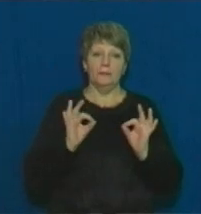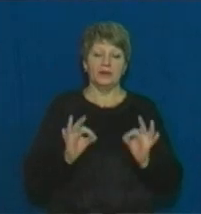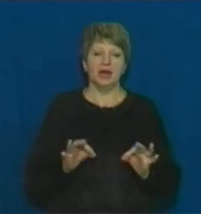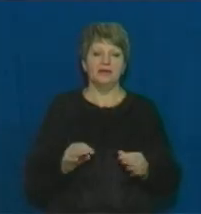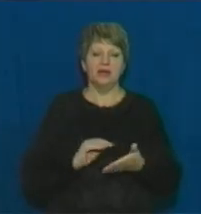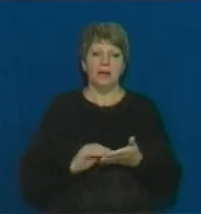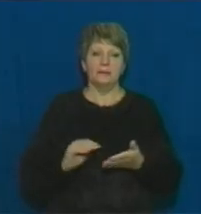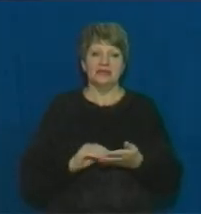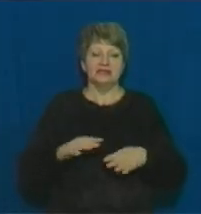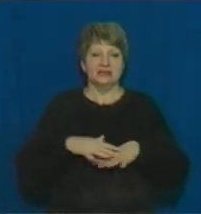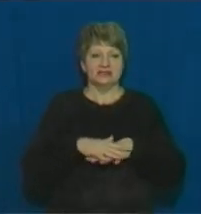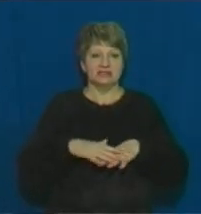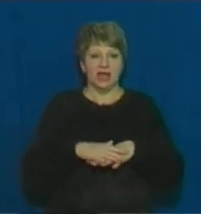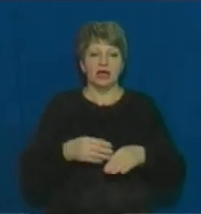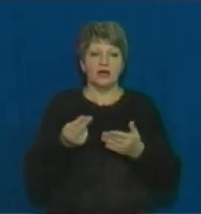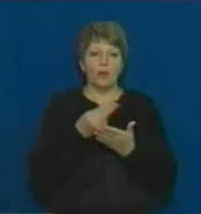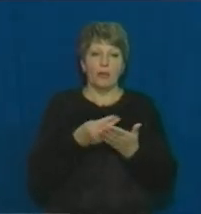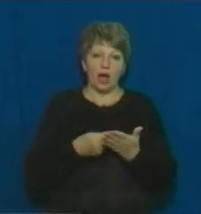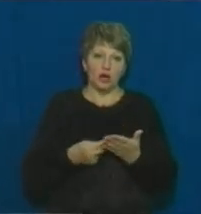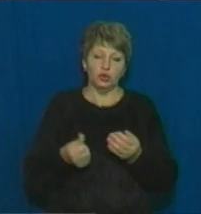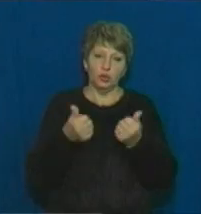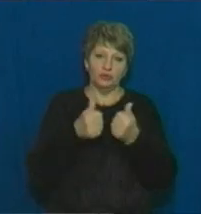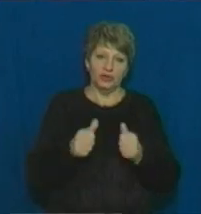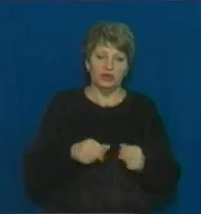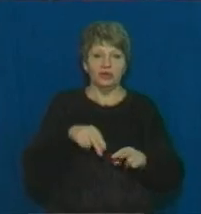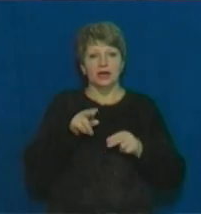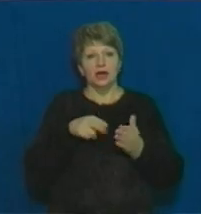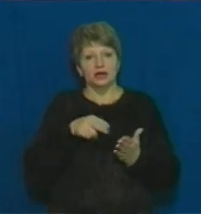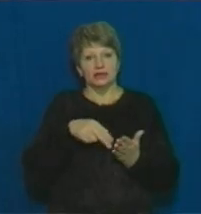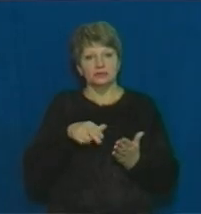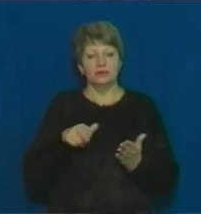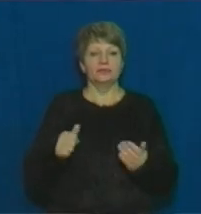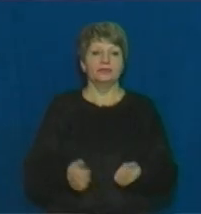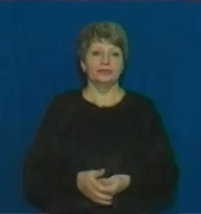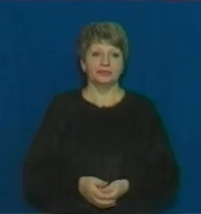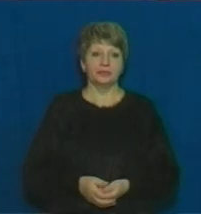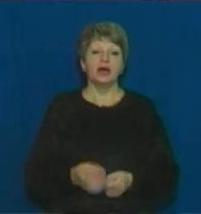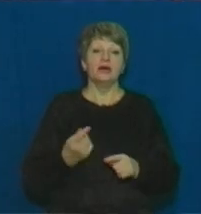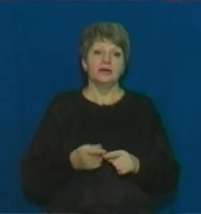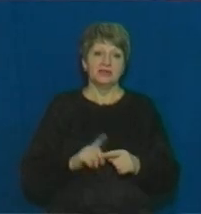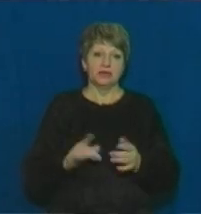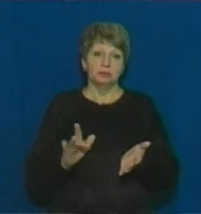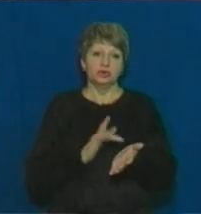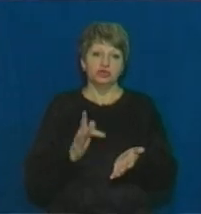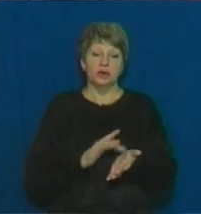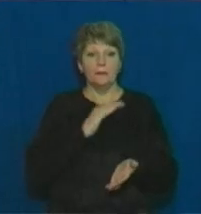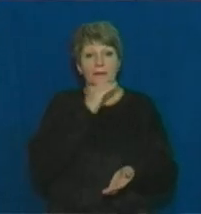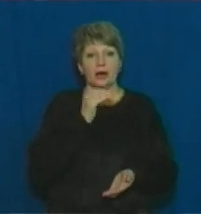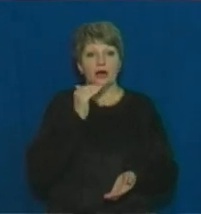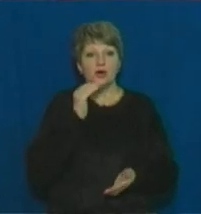цифри. Ми малюємо фігури, розфарбуємо фігури. В цьому зошиті багато